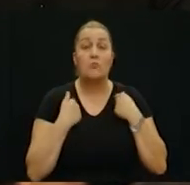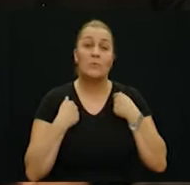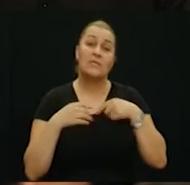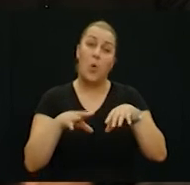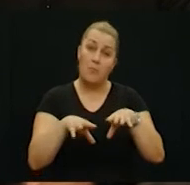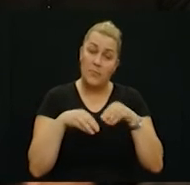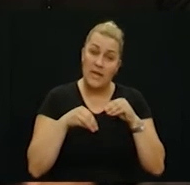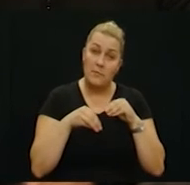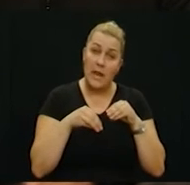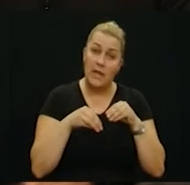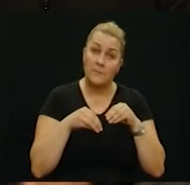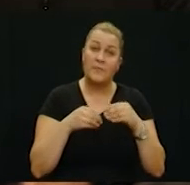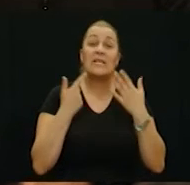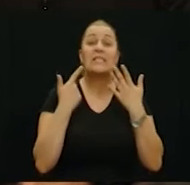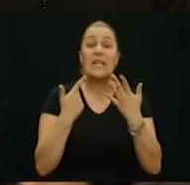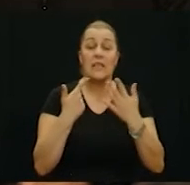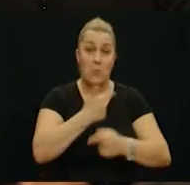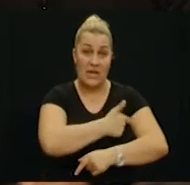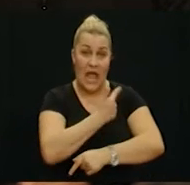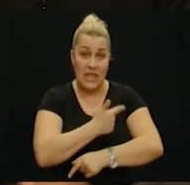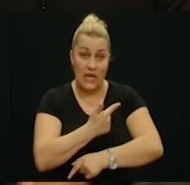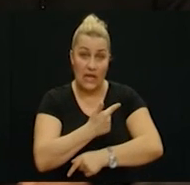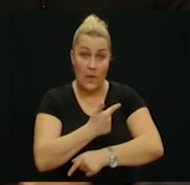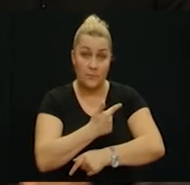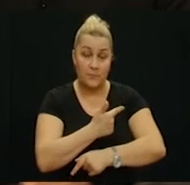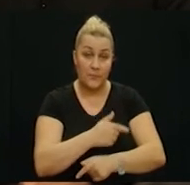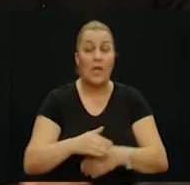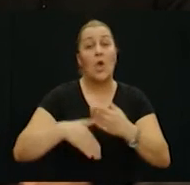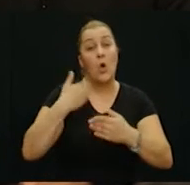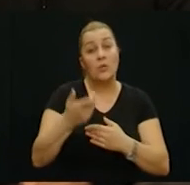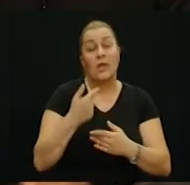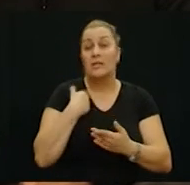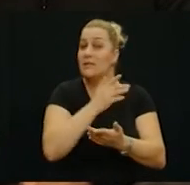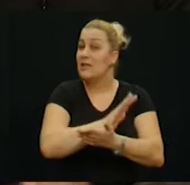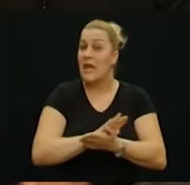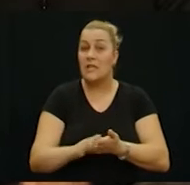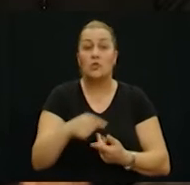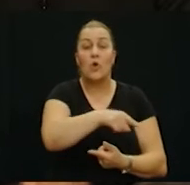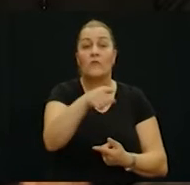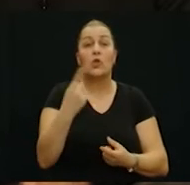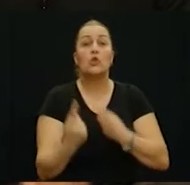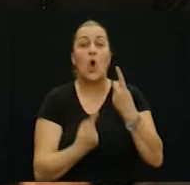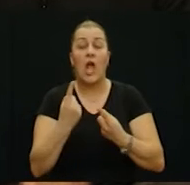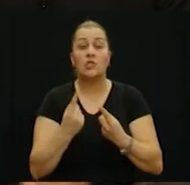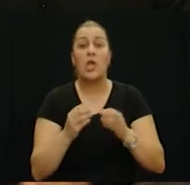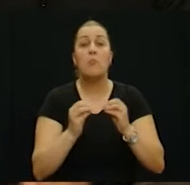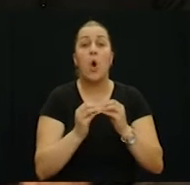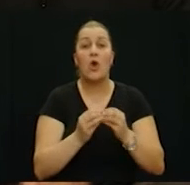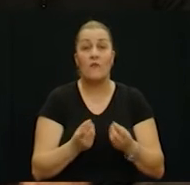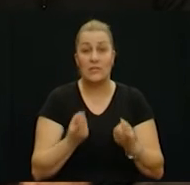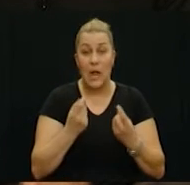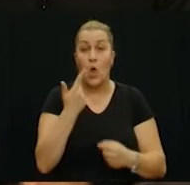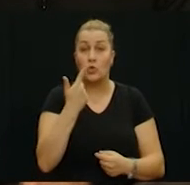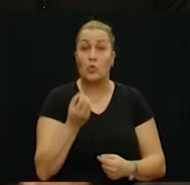smo privili, kako se dobro sjećam, sedam ranjenika. I onda nas je jednostavno događaj u Borovu selu,